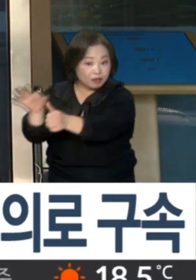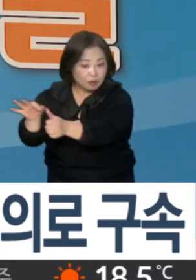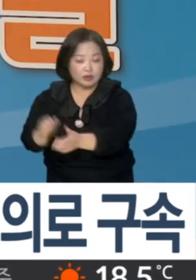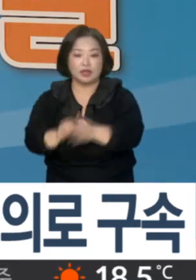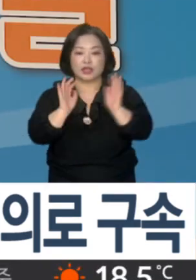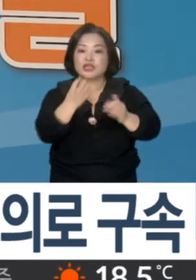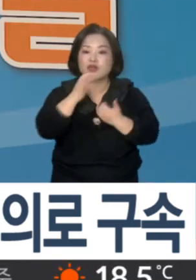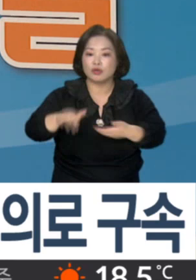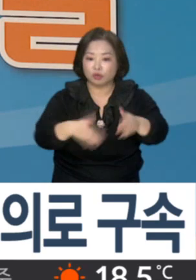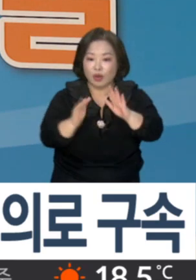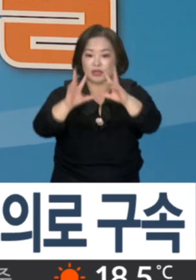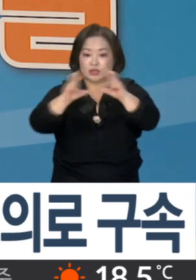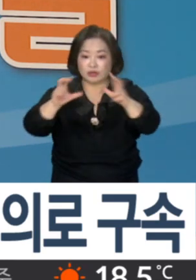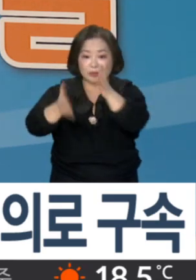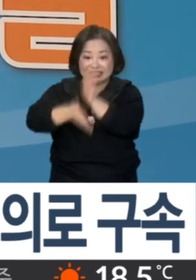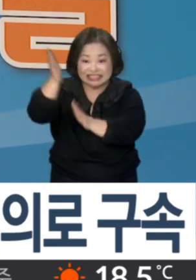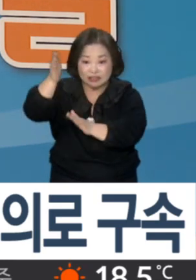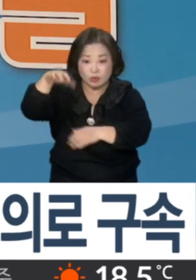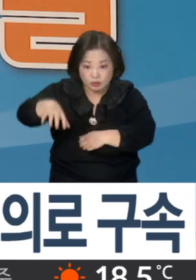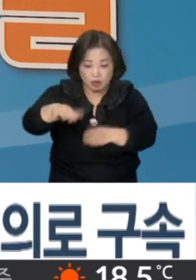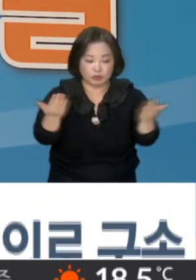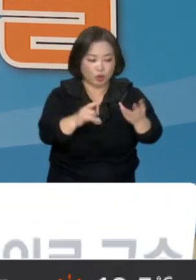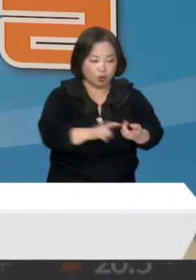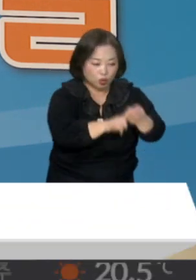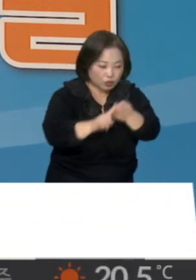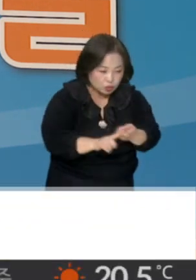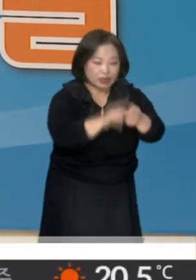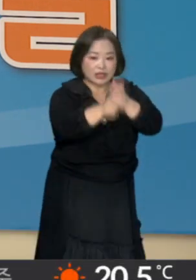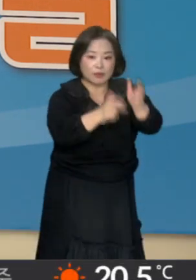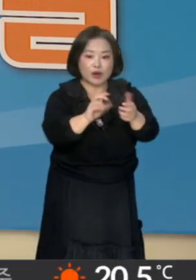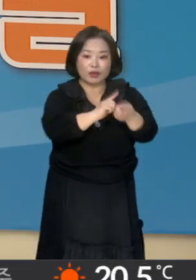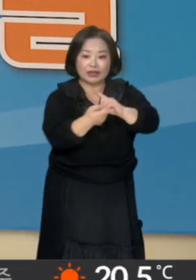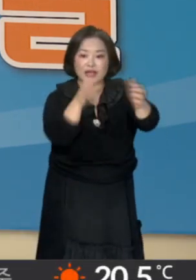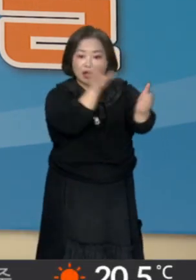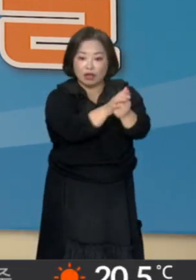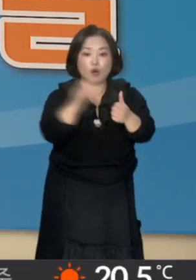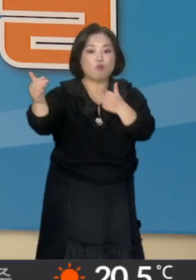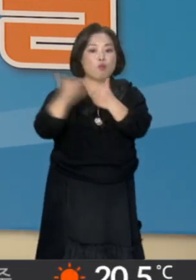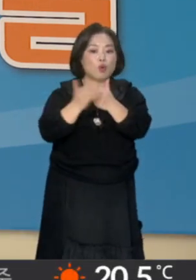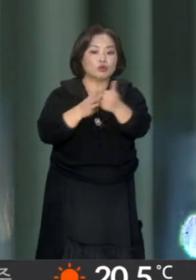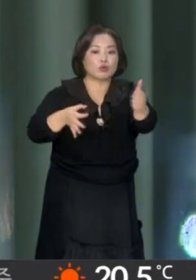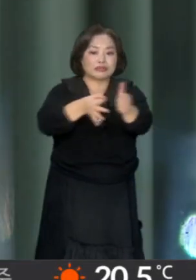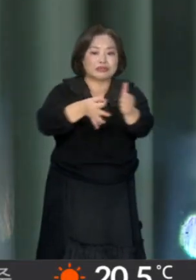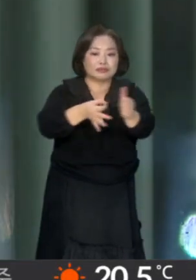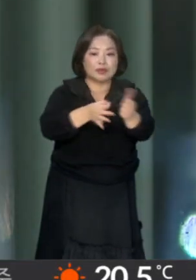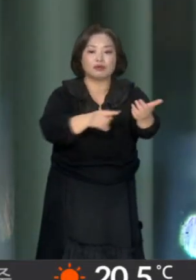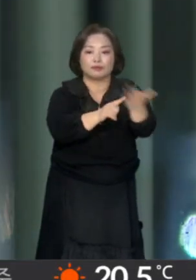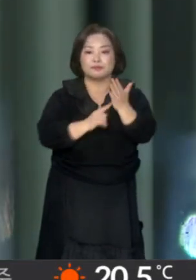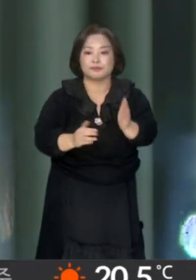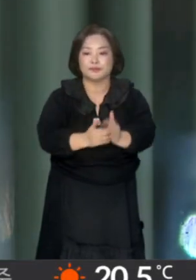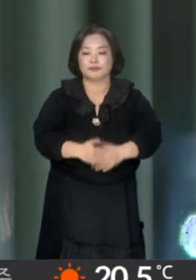경기도와 성남시는 노조에 이 사업을 위탁하고 매년 보조금을 지급했습니다.